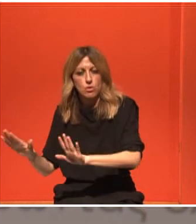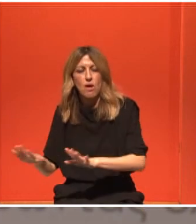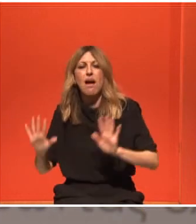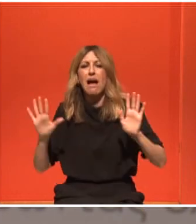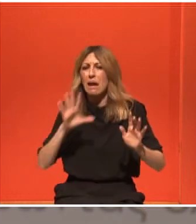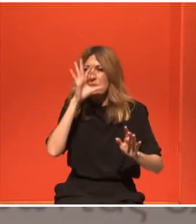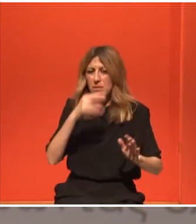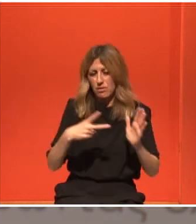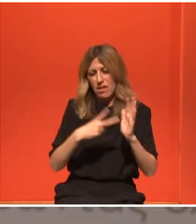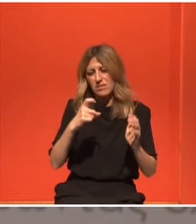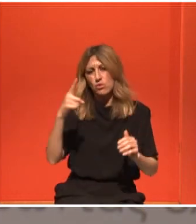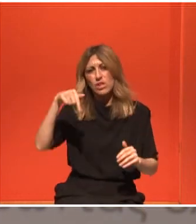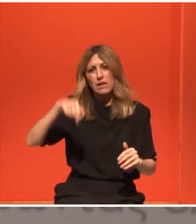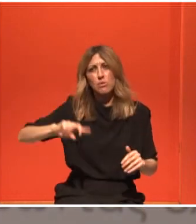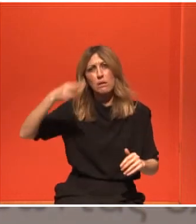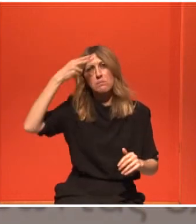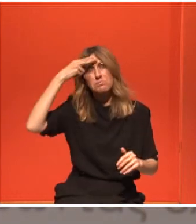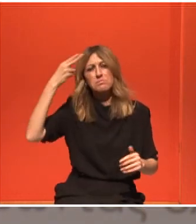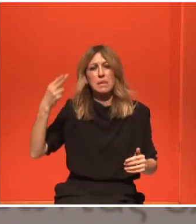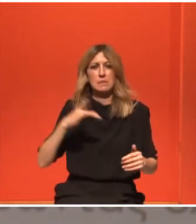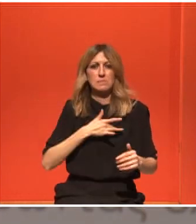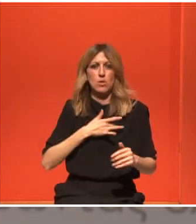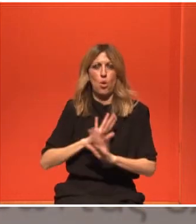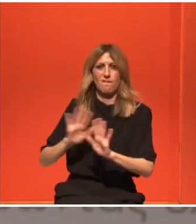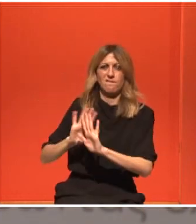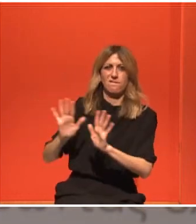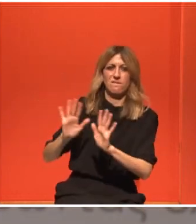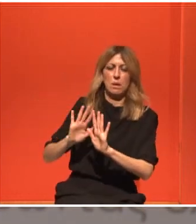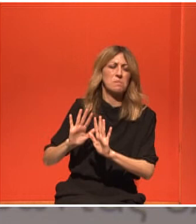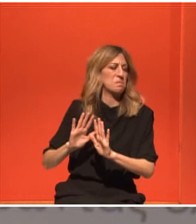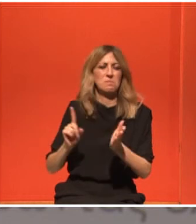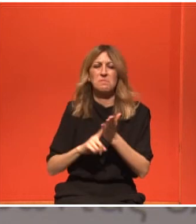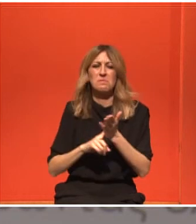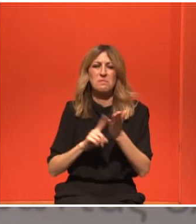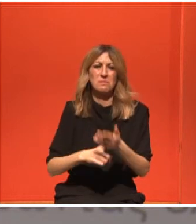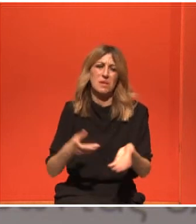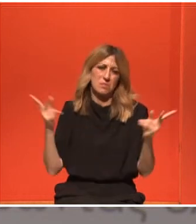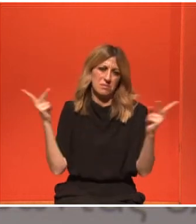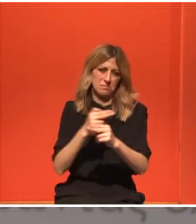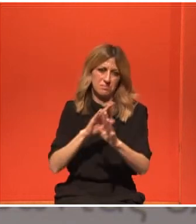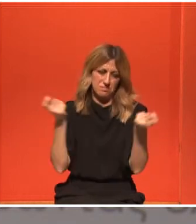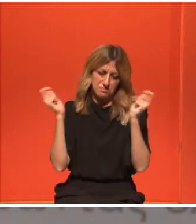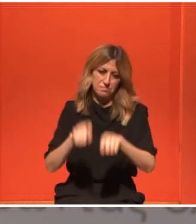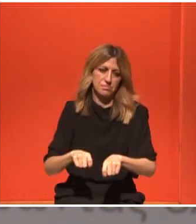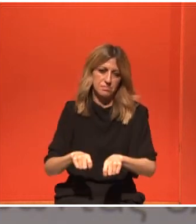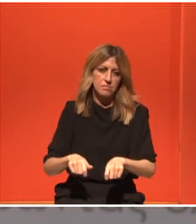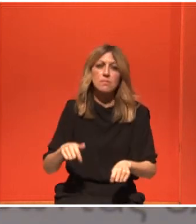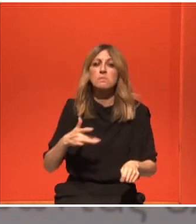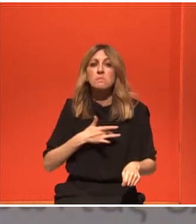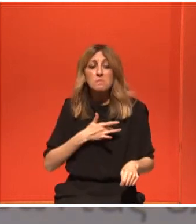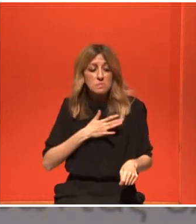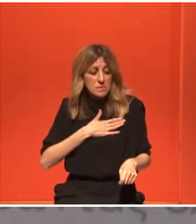ψυχολόγου και να ξεκινήσουμε να επισκεπτόμαστε ψυχολόγους για την ψυχούλα μας. Μπορεί κατά τη διάρκεια,